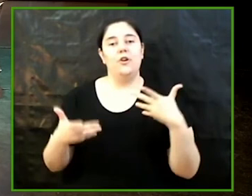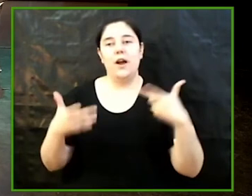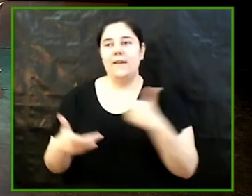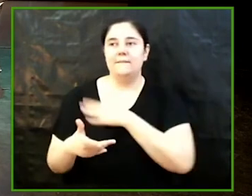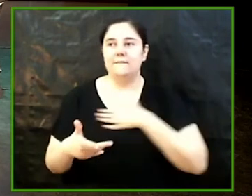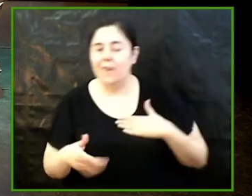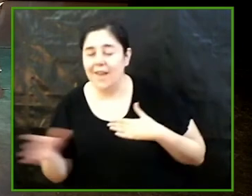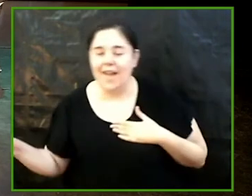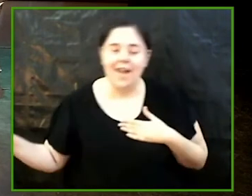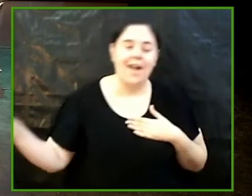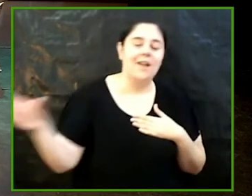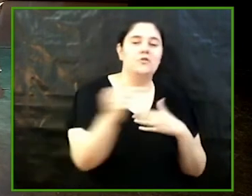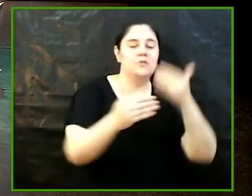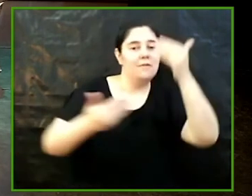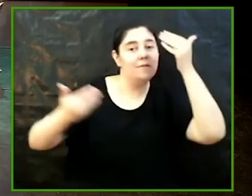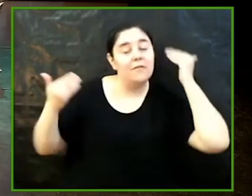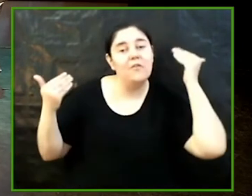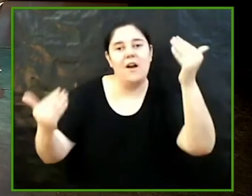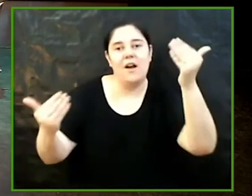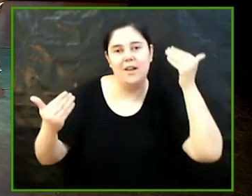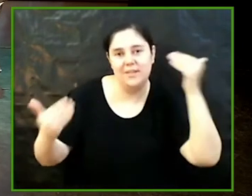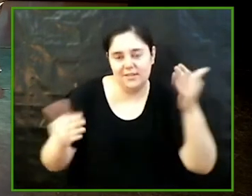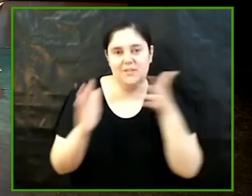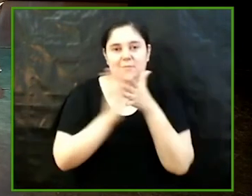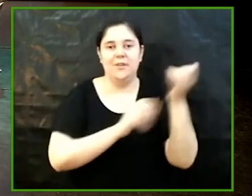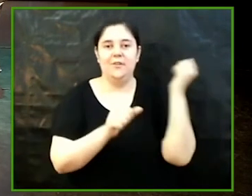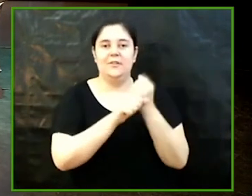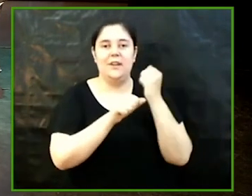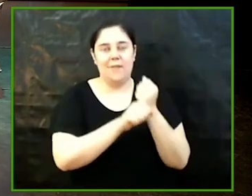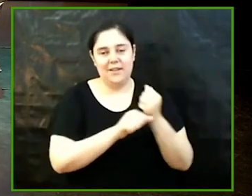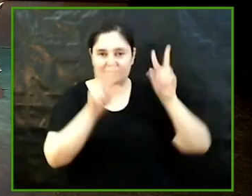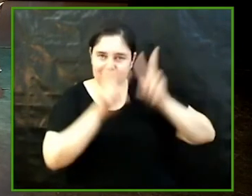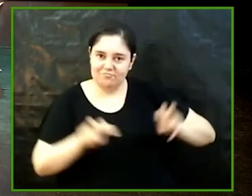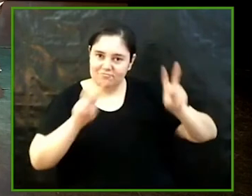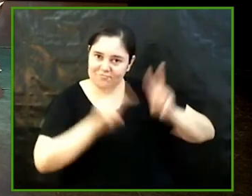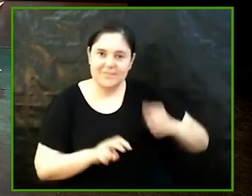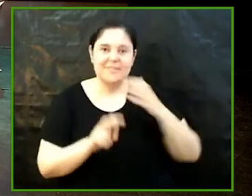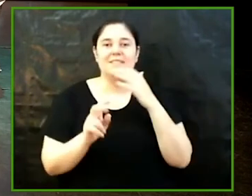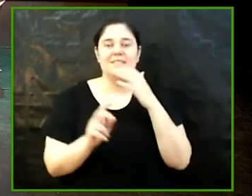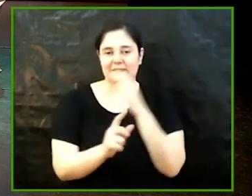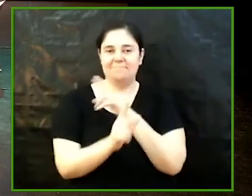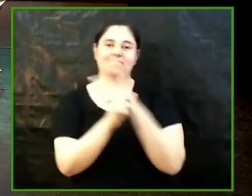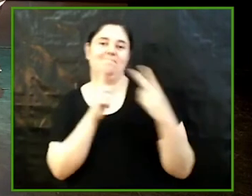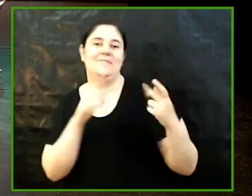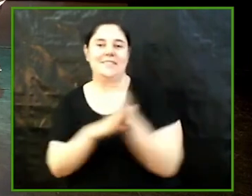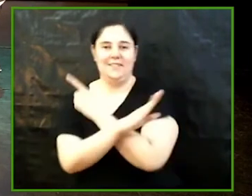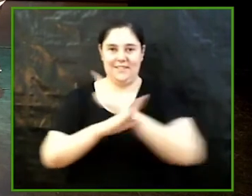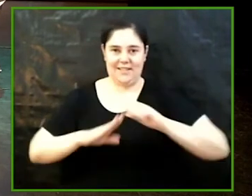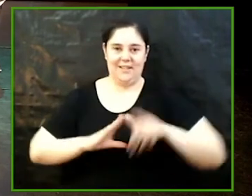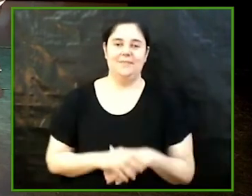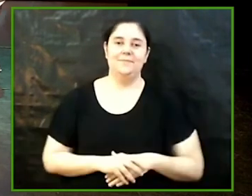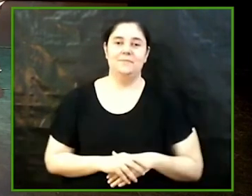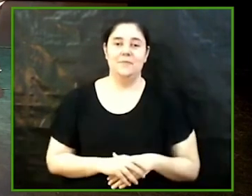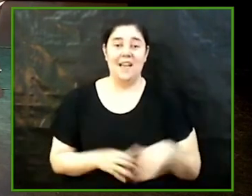els que heu estat fent aquests treballs de recerca en perspectiva de gènere el que queda de manifest és que hi ha molts àmbits de